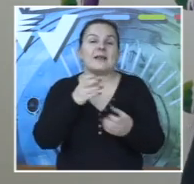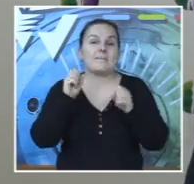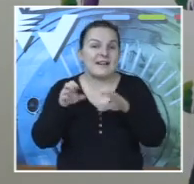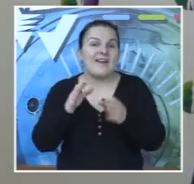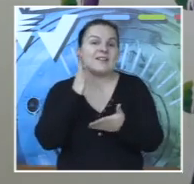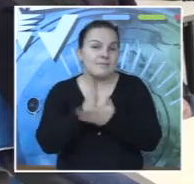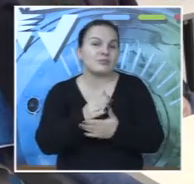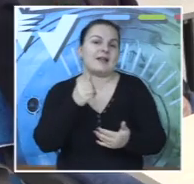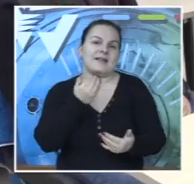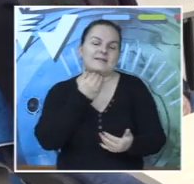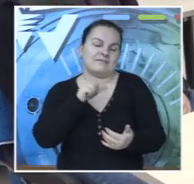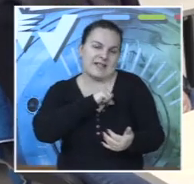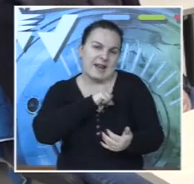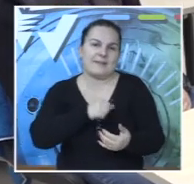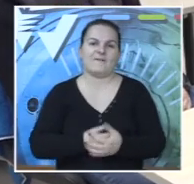zanimljivo.